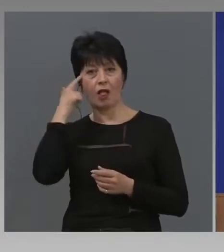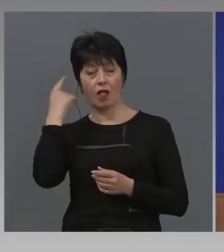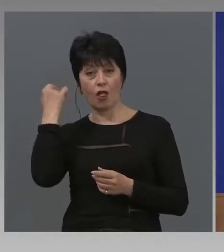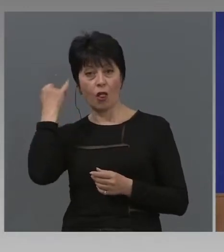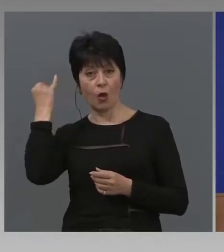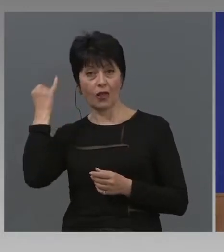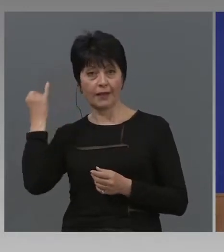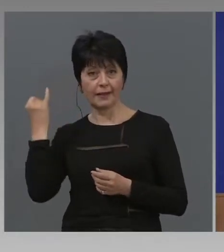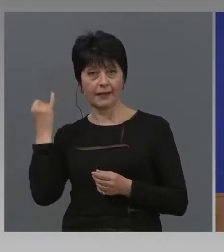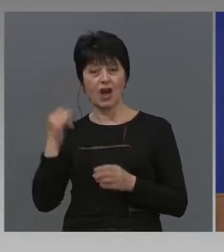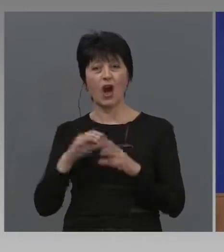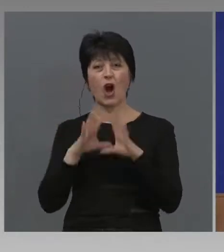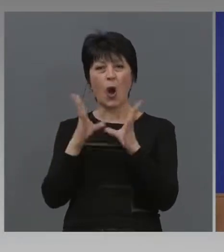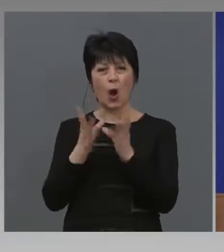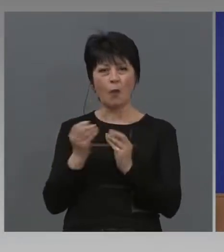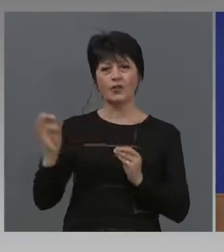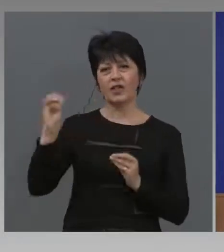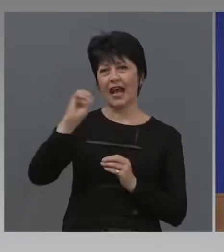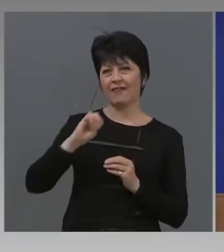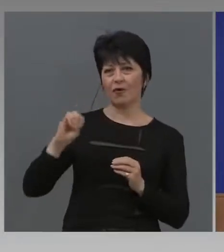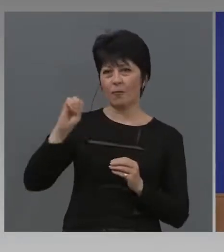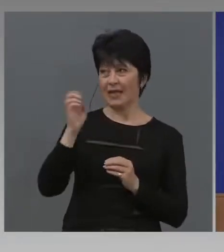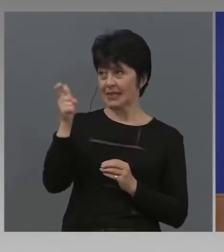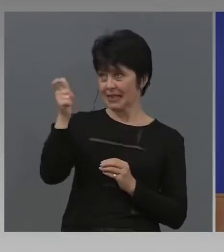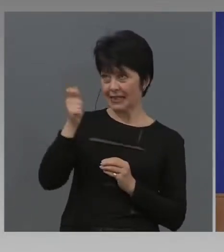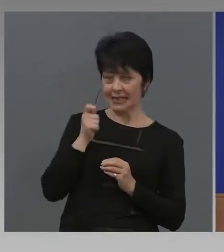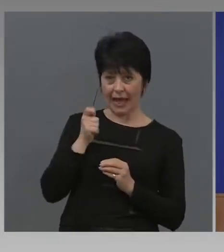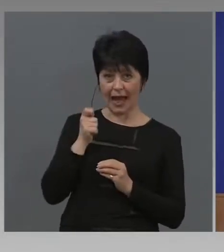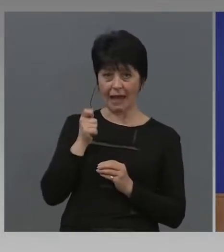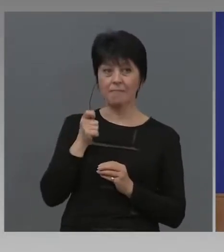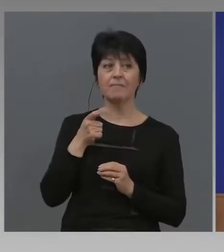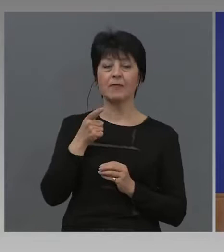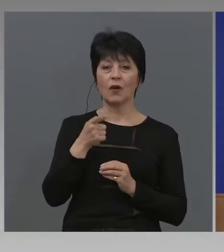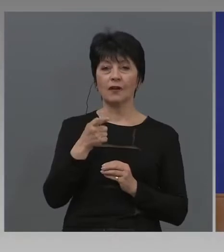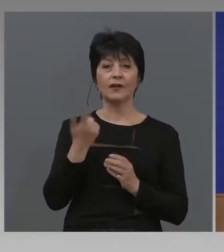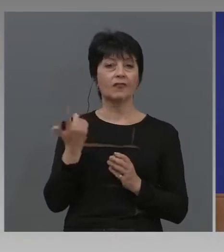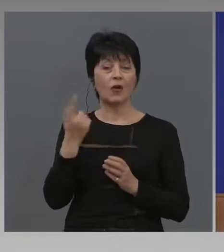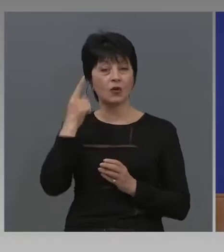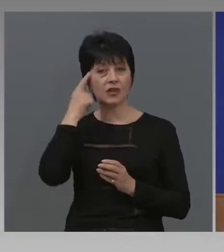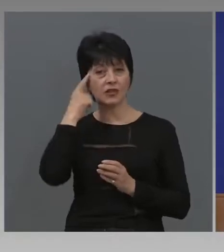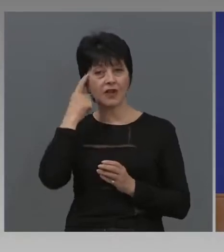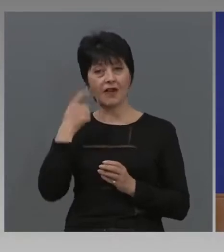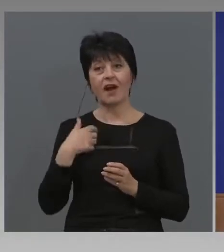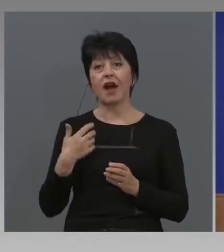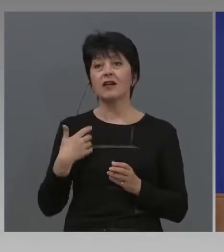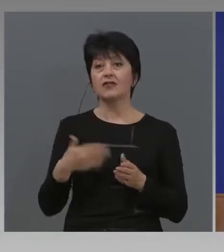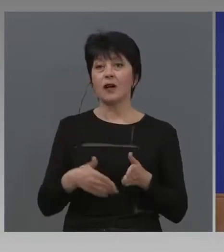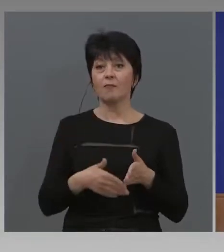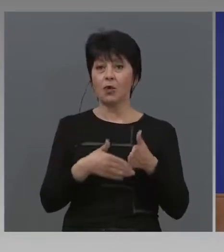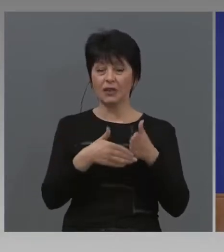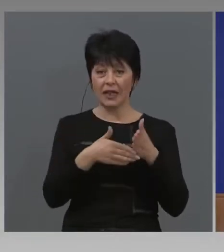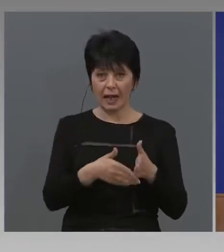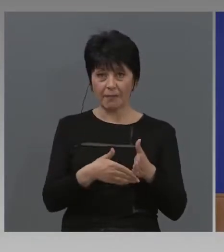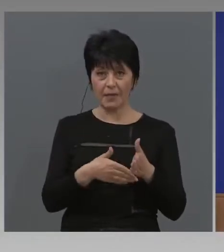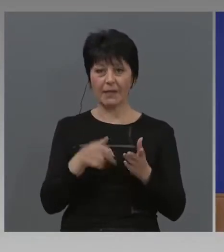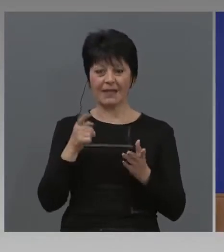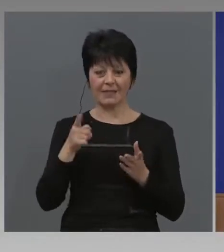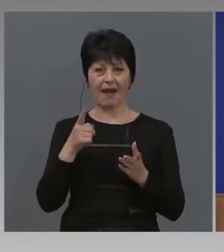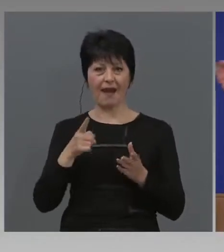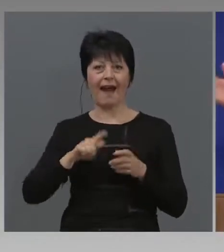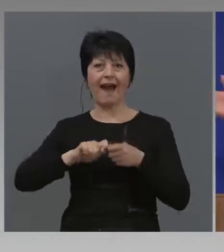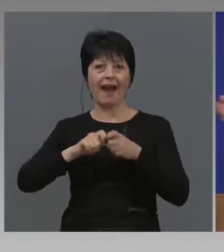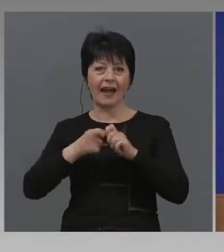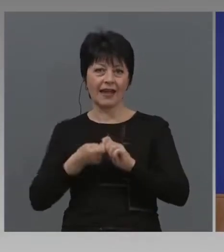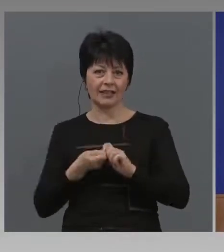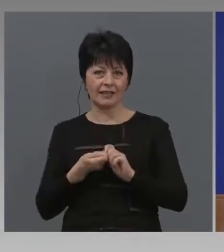Общо европейски заем означава всички да подкрепиме с гаранците на своята държава, да се изтегли от